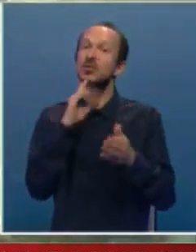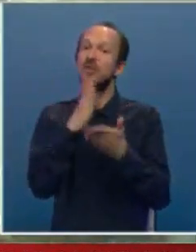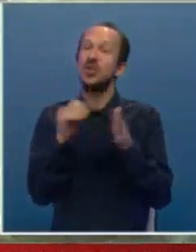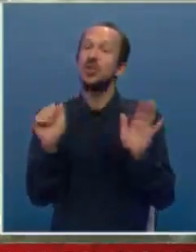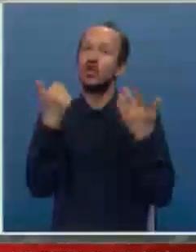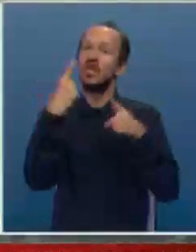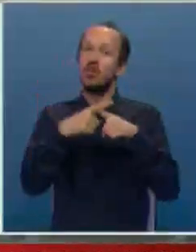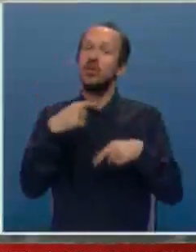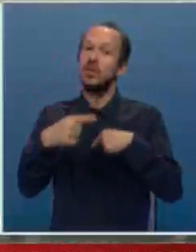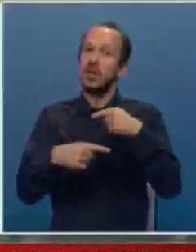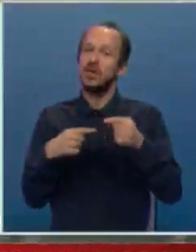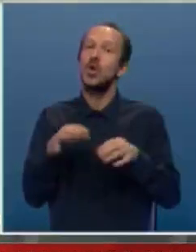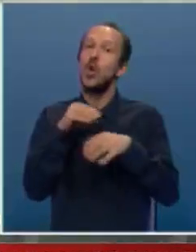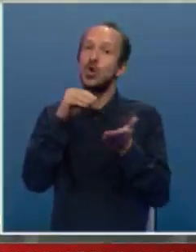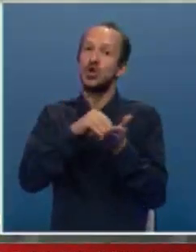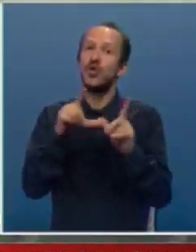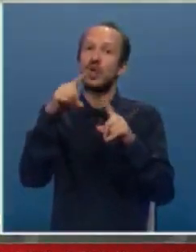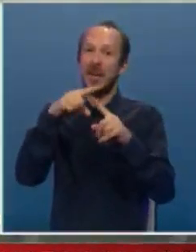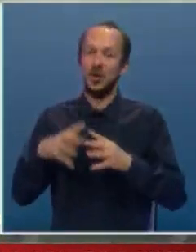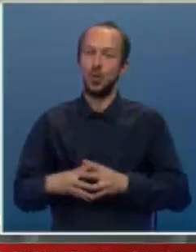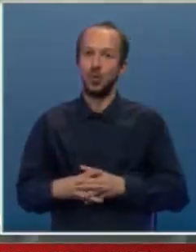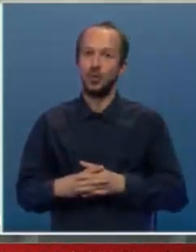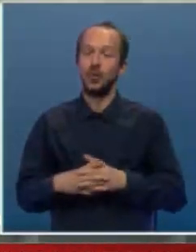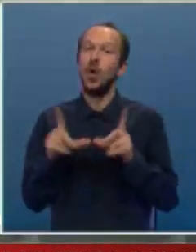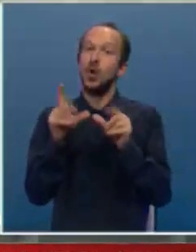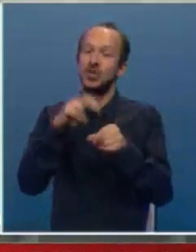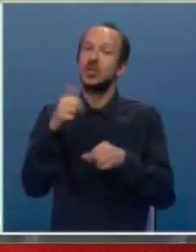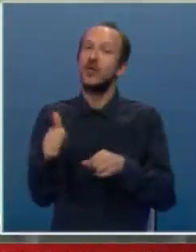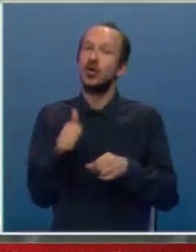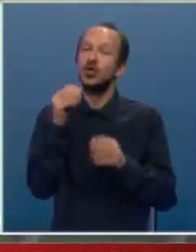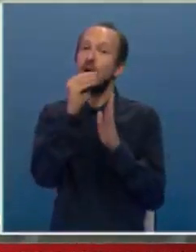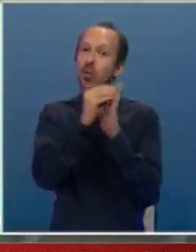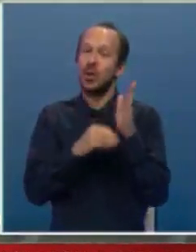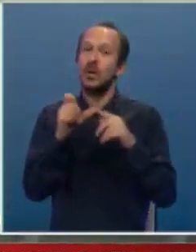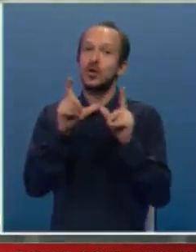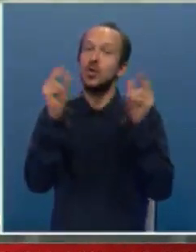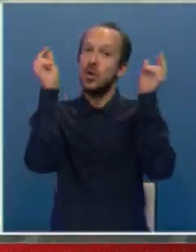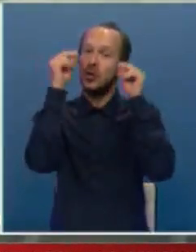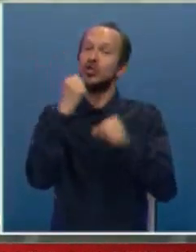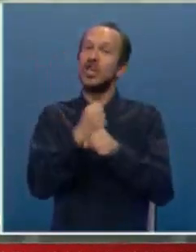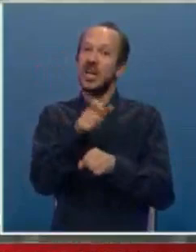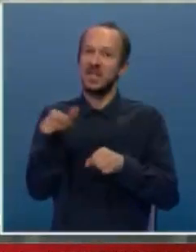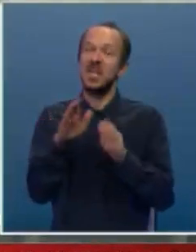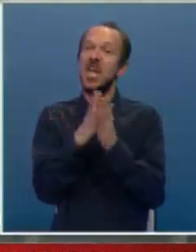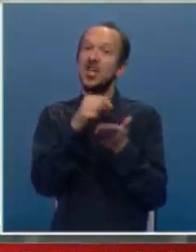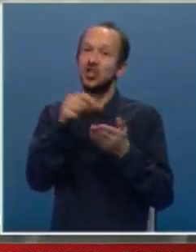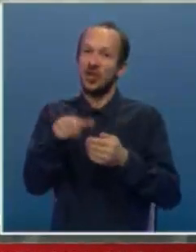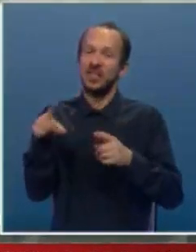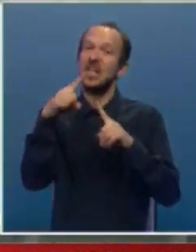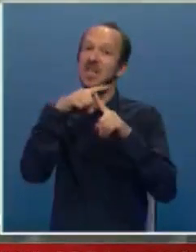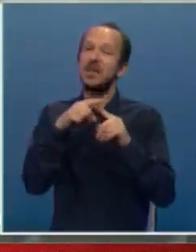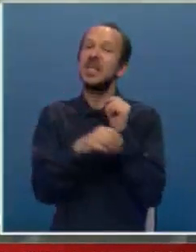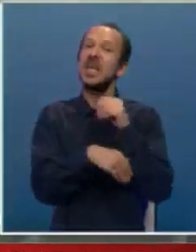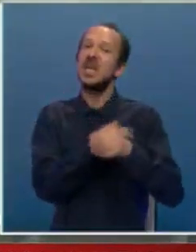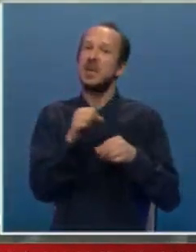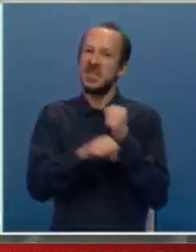16. put tradicionalno održava u Trebinju. Učesnici ovogodišnjeg programa su naučni radnici, književnici, trebinski